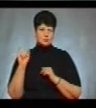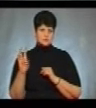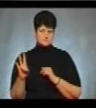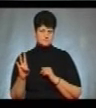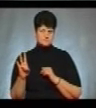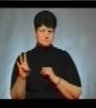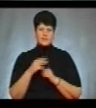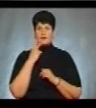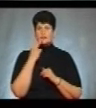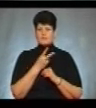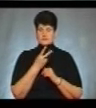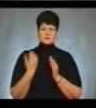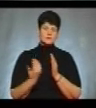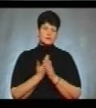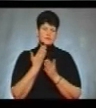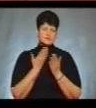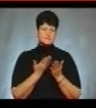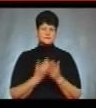Дивіться у випуску.